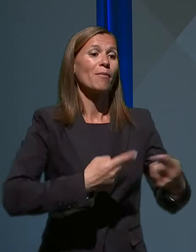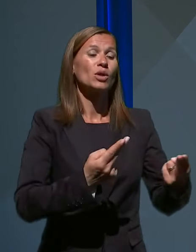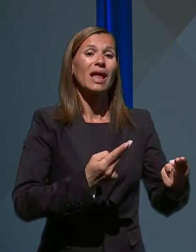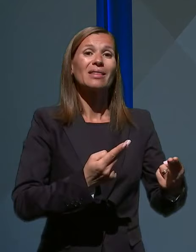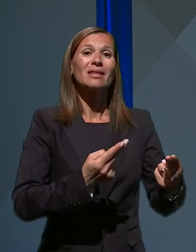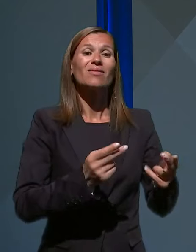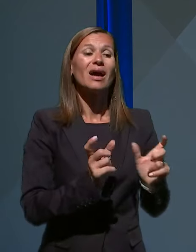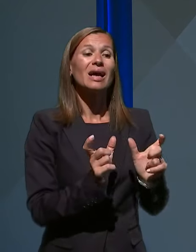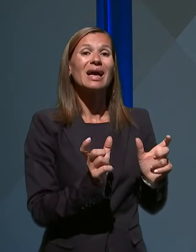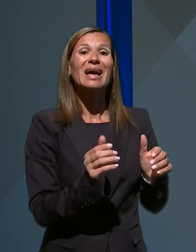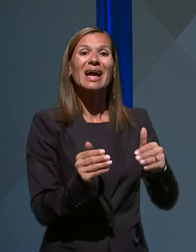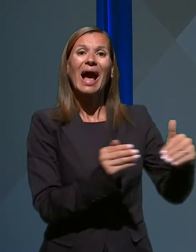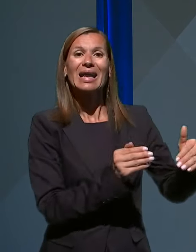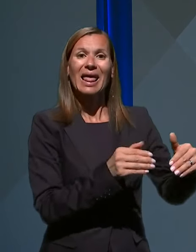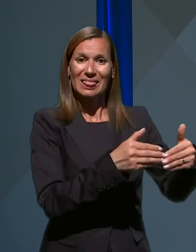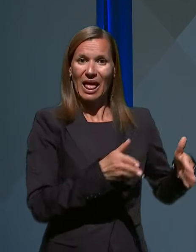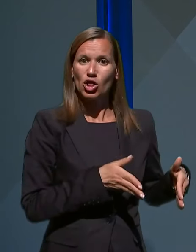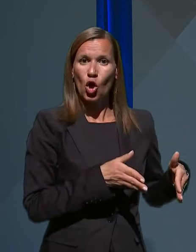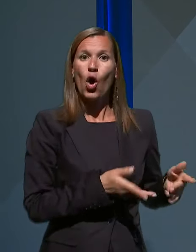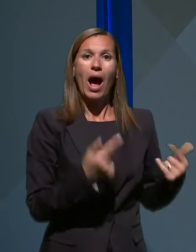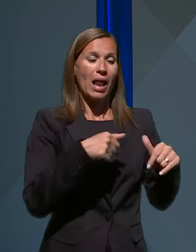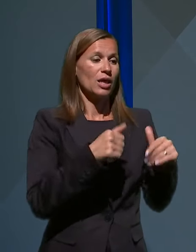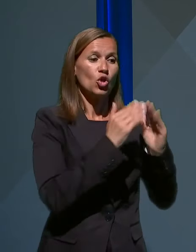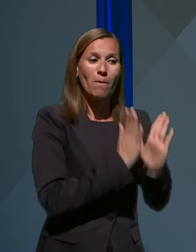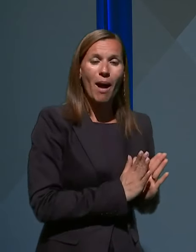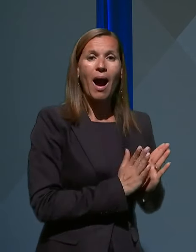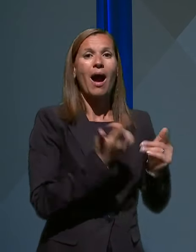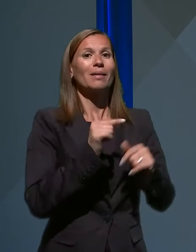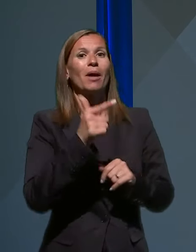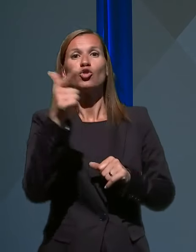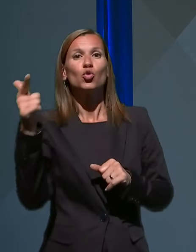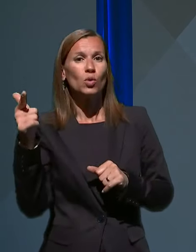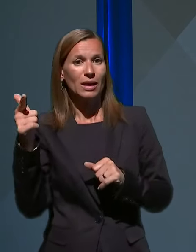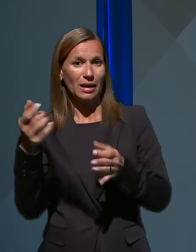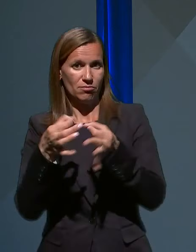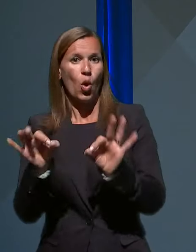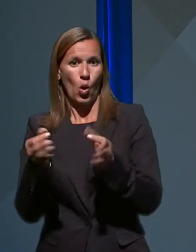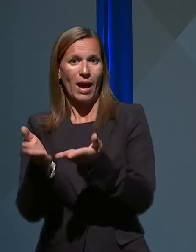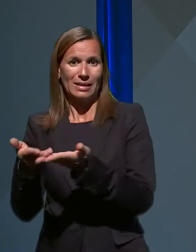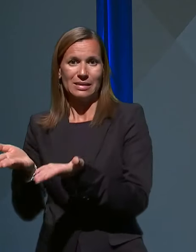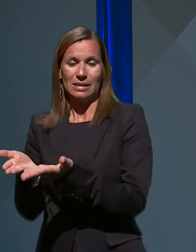bodi si na domu, bodi si na drugi zato namenjeni lokaciji.